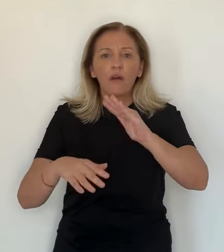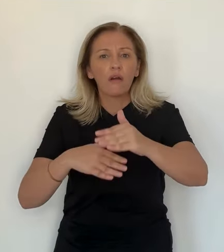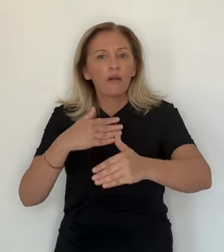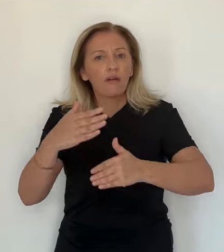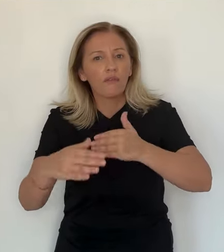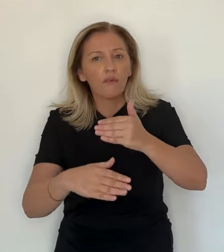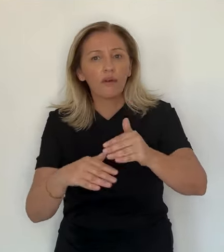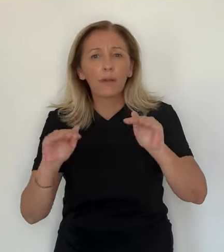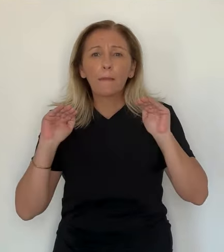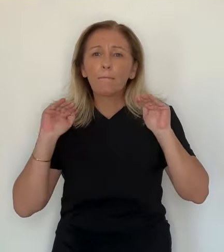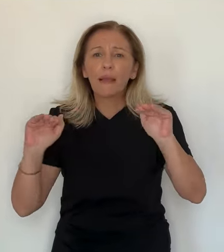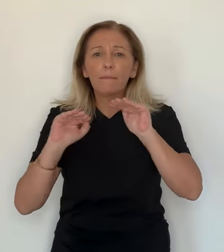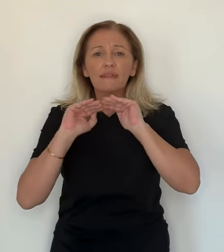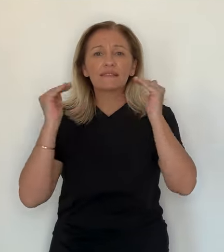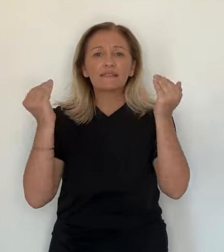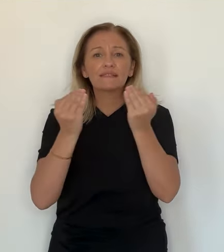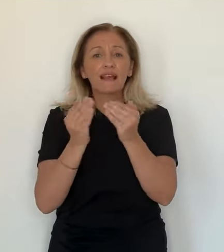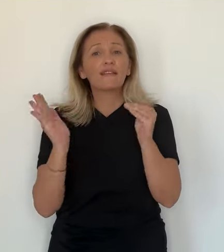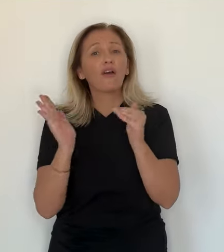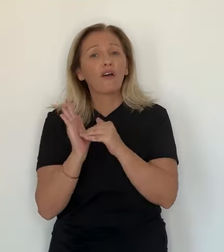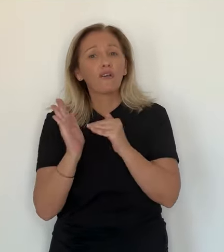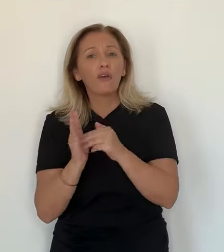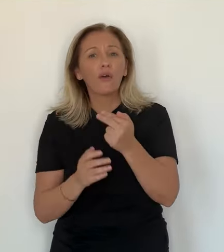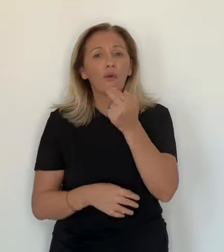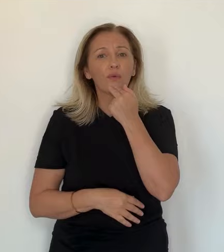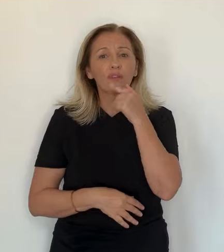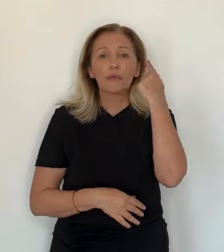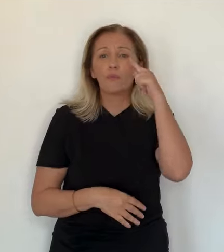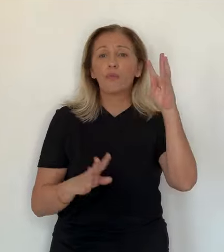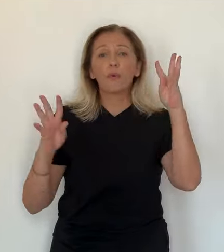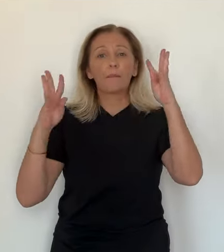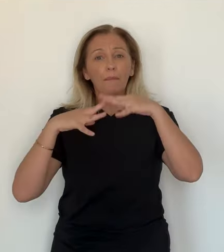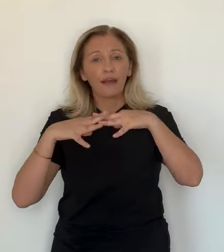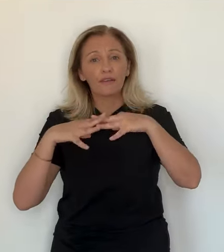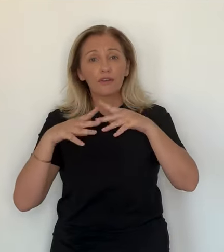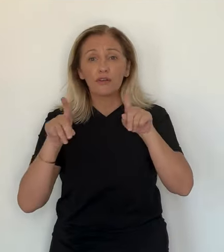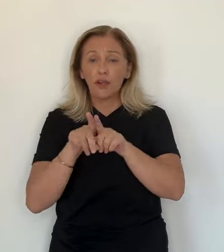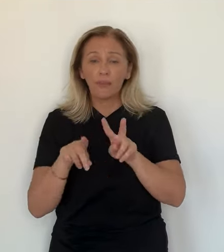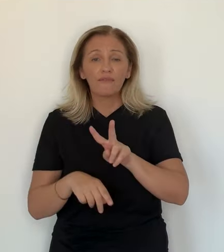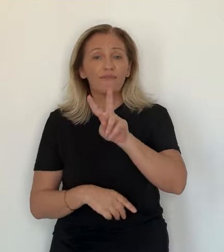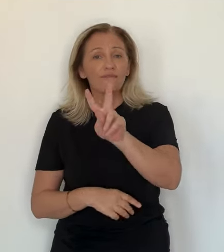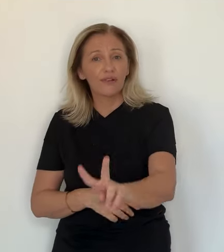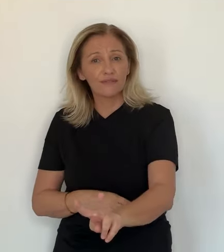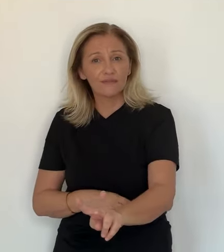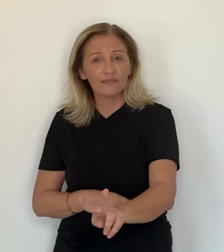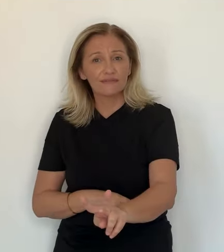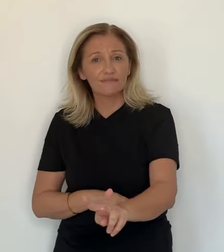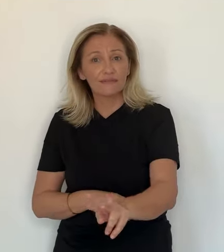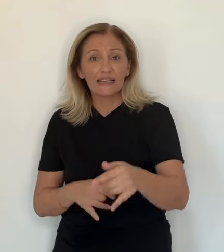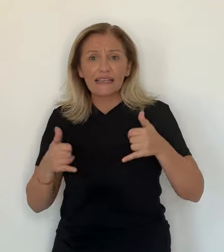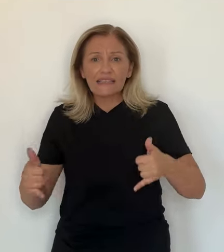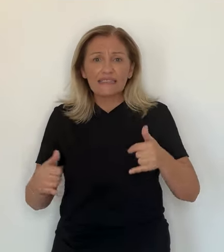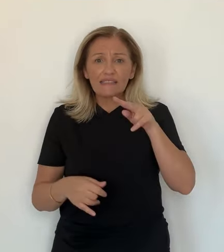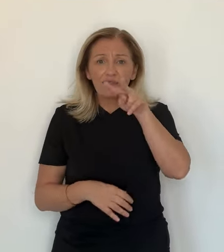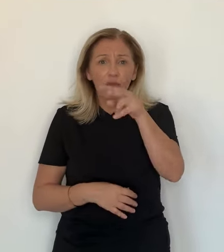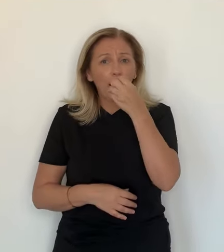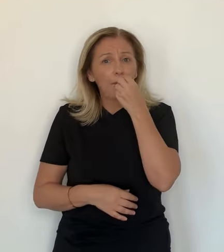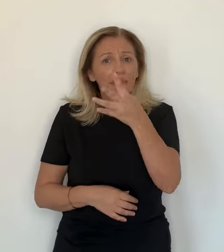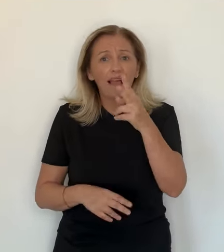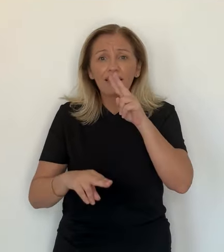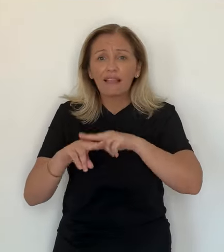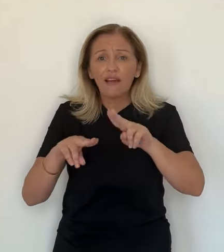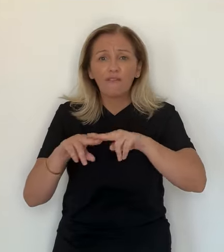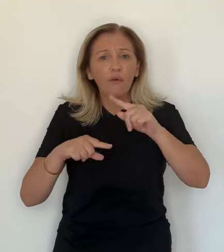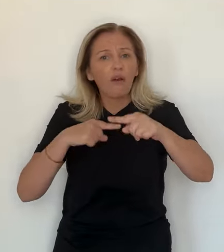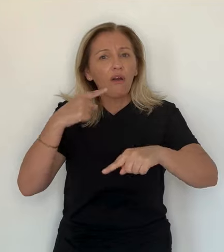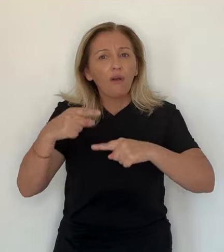sont là pour se rendre compte de l'avancée des travaux alors même que le stade continue d'être utilisé avec un match de ligue de ce vendredi. On voit très bien les